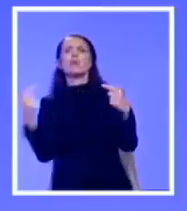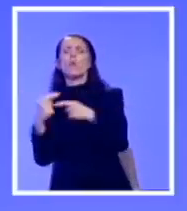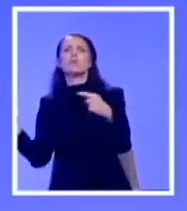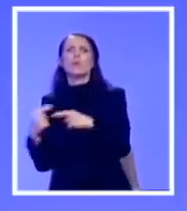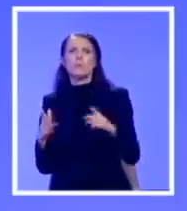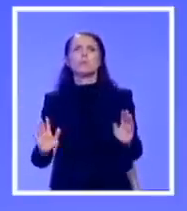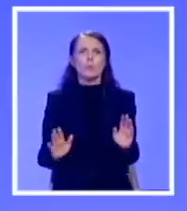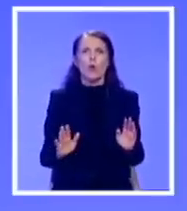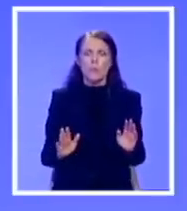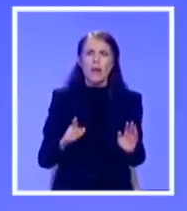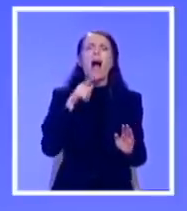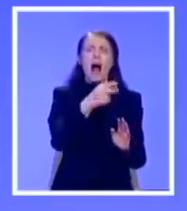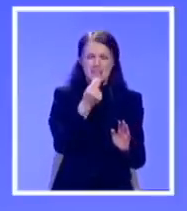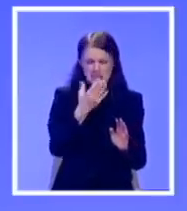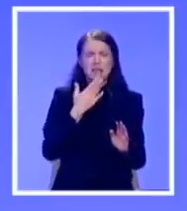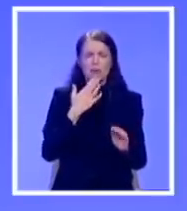je mesto i postaće